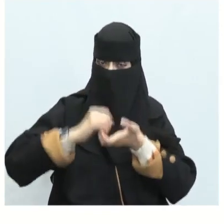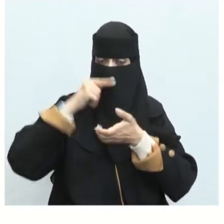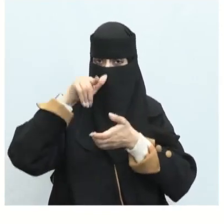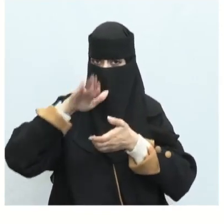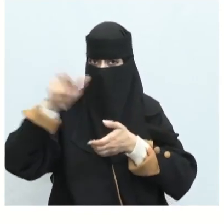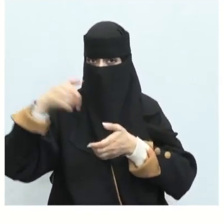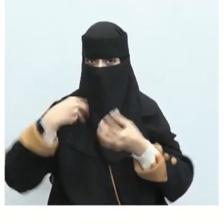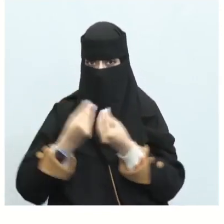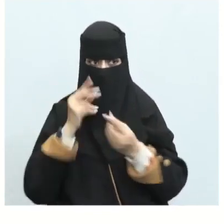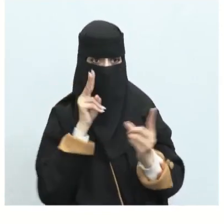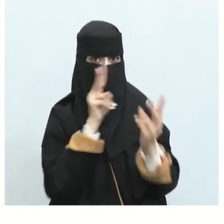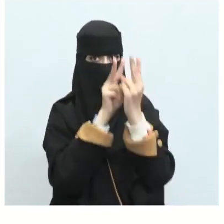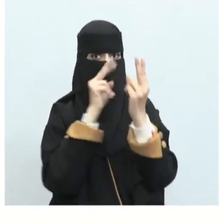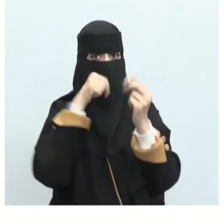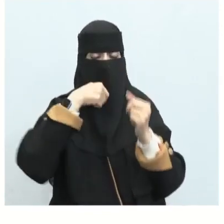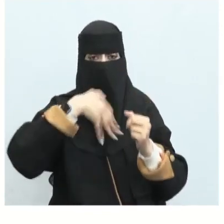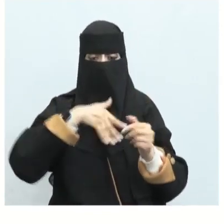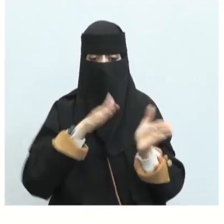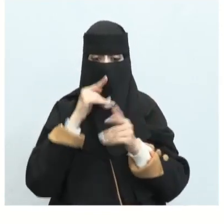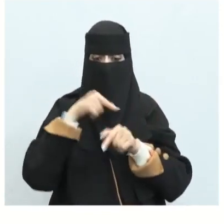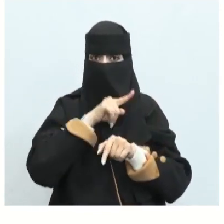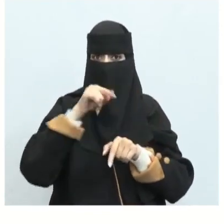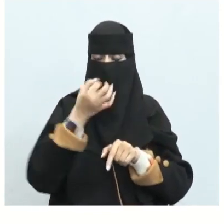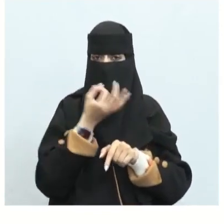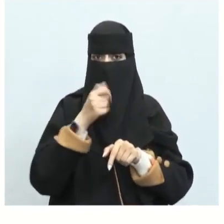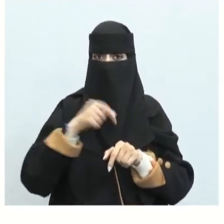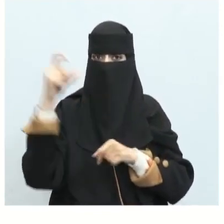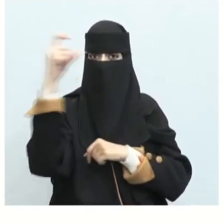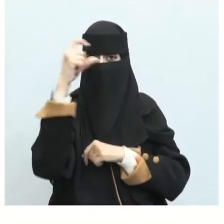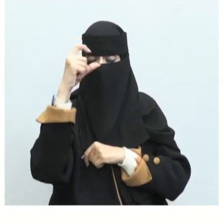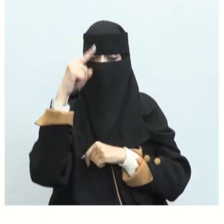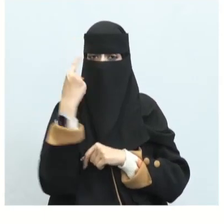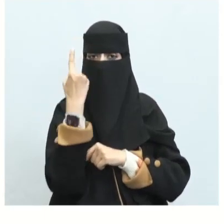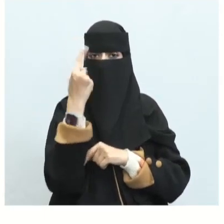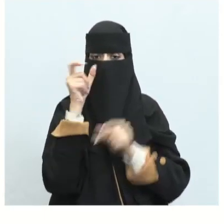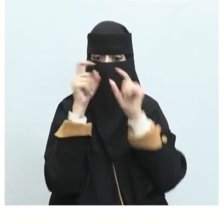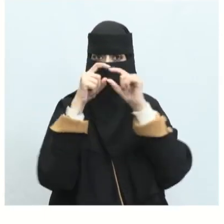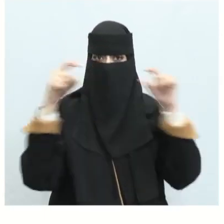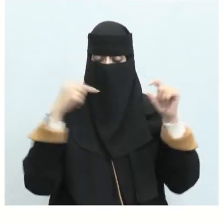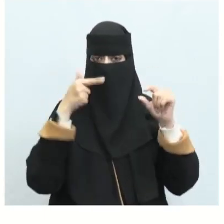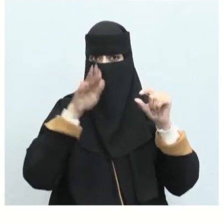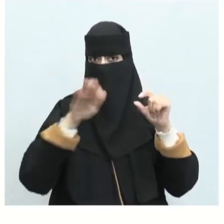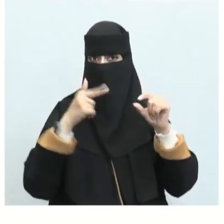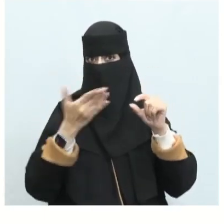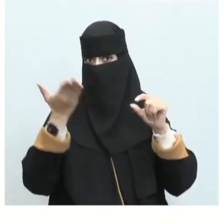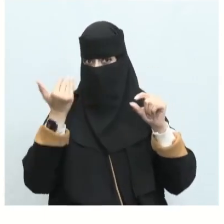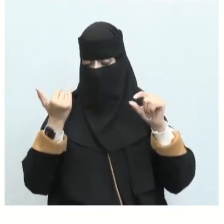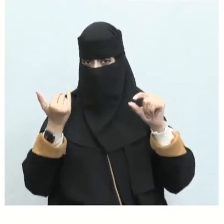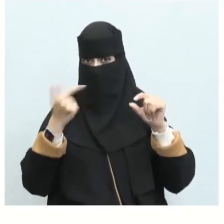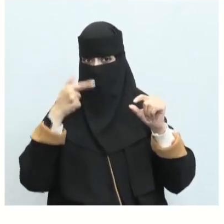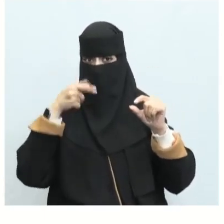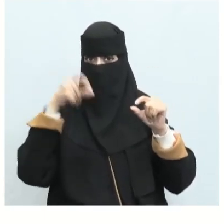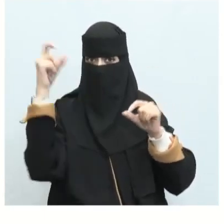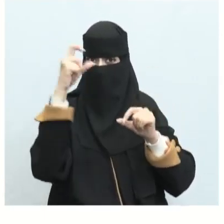وسلم طبعاً لما جاء الإسلام وأسلام ترك الشعر لأنه بوهر بالقرآن